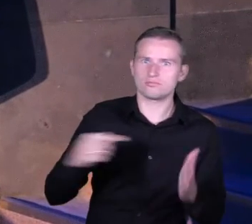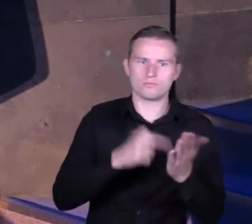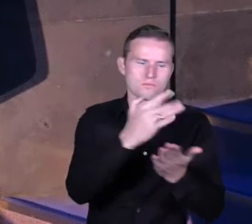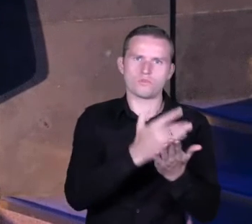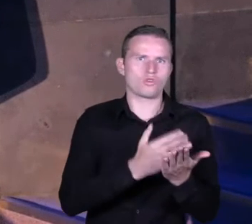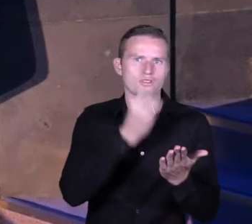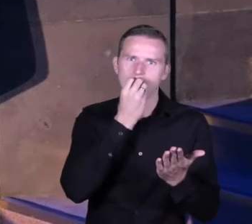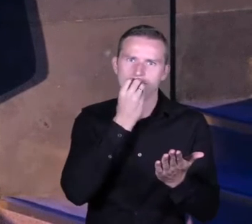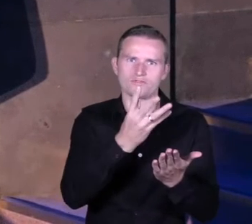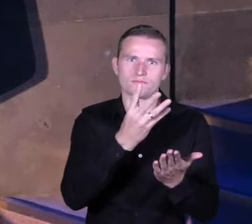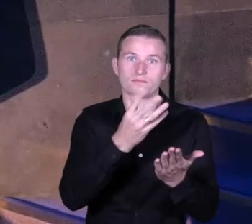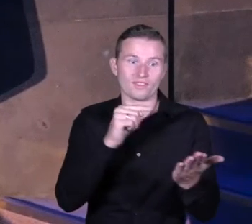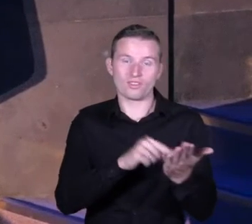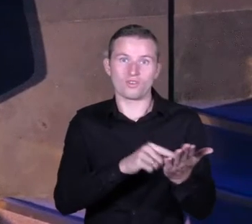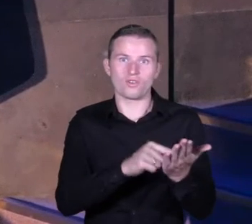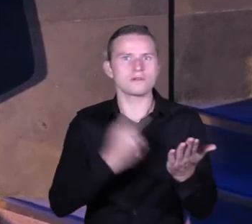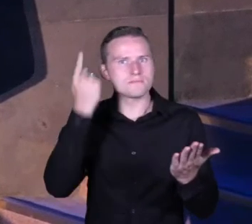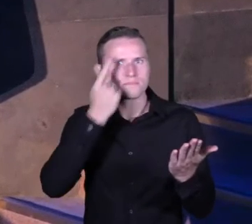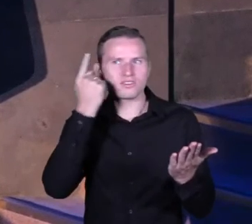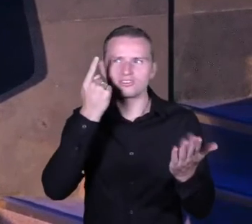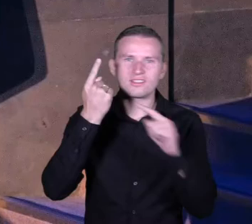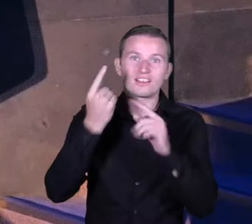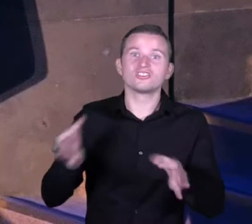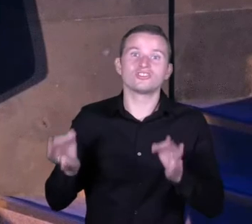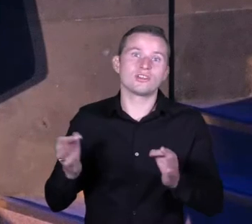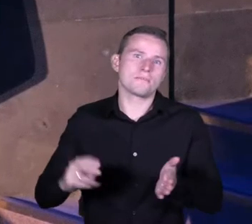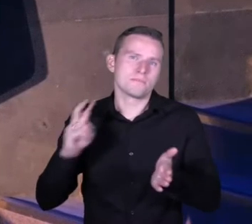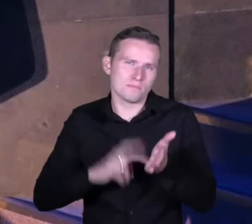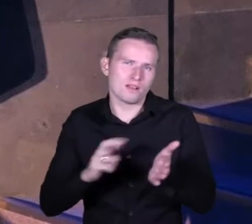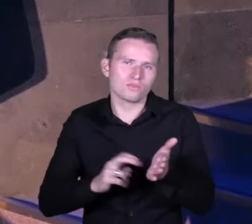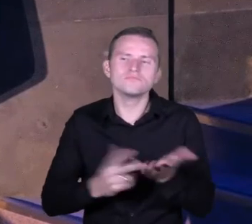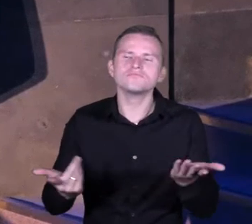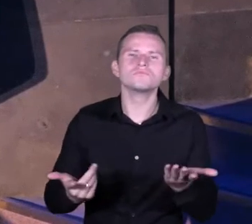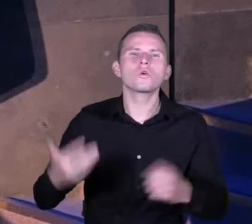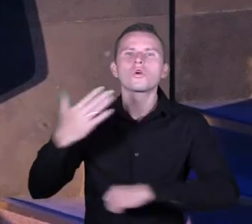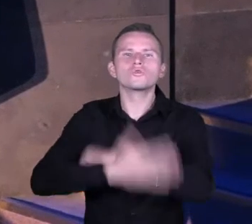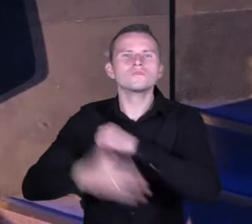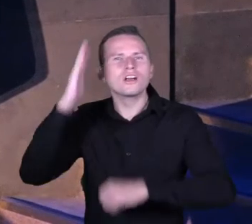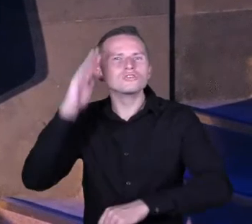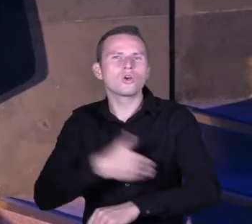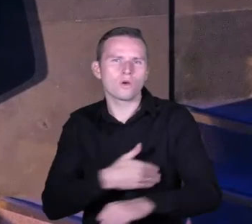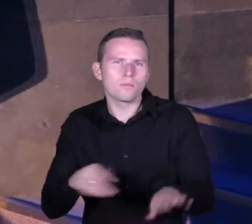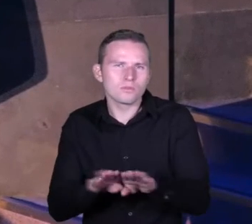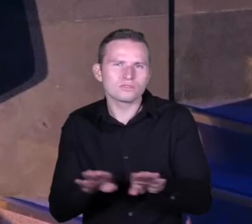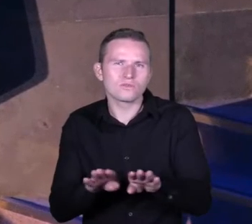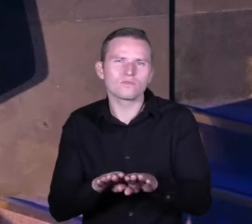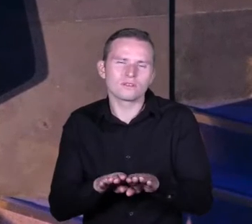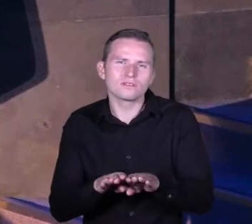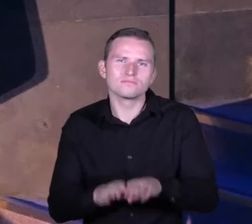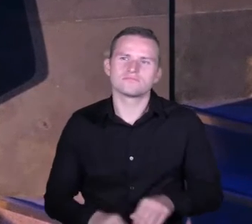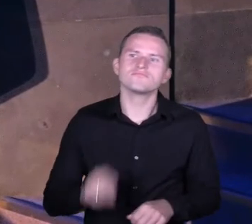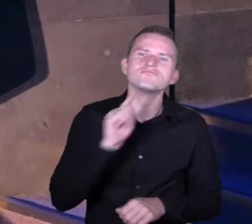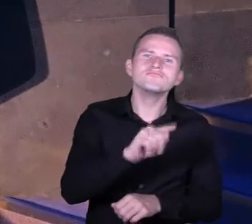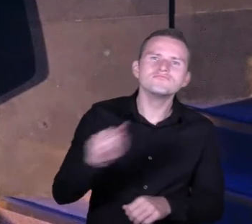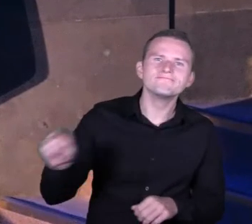nam takiego myślenia brakuje i myślę, że szkoła podstawowa, końcówka szkoły podstawowej to jest ten moment, w którym te